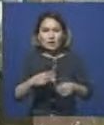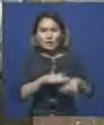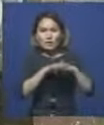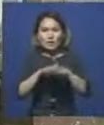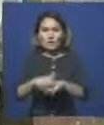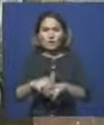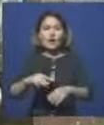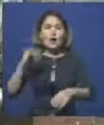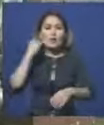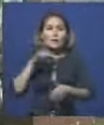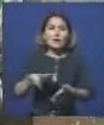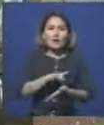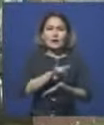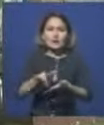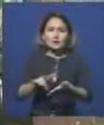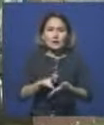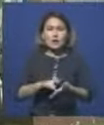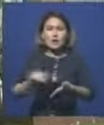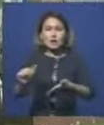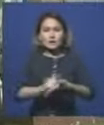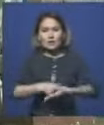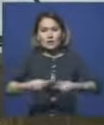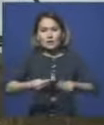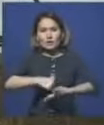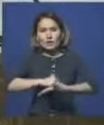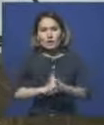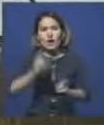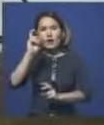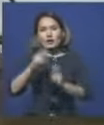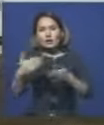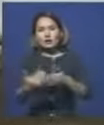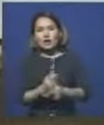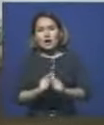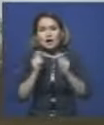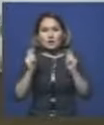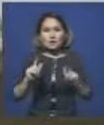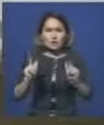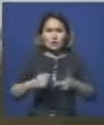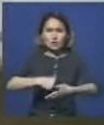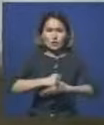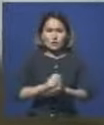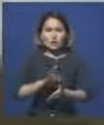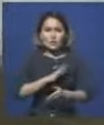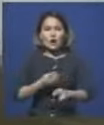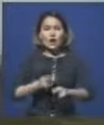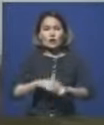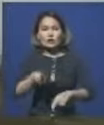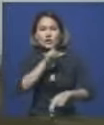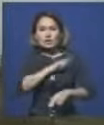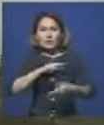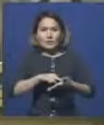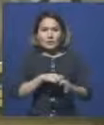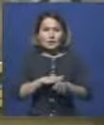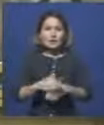еңізу меморандумында Паладар облысы әкімдігімен табиғатты пайдалану және қоршаған ортаны қорғау басқармасы сондаяқ осы салада кәсіптенген